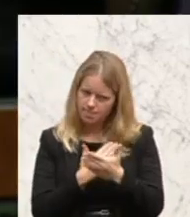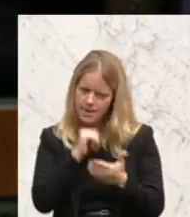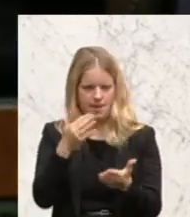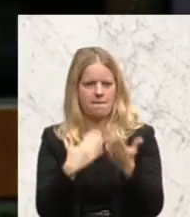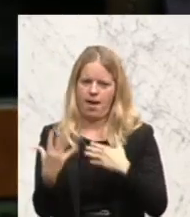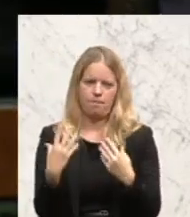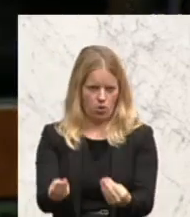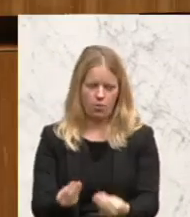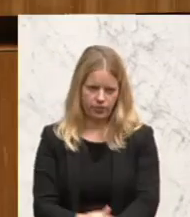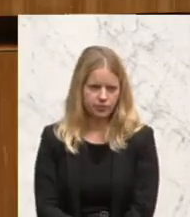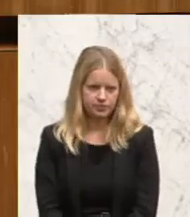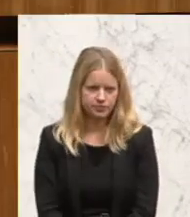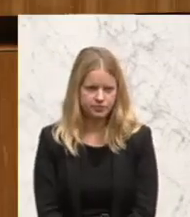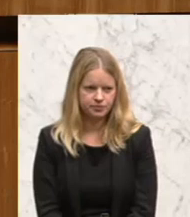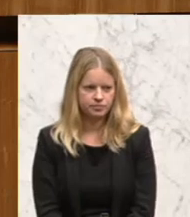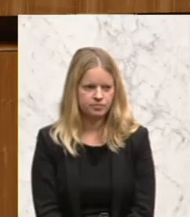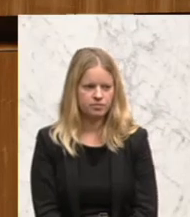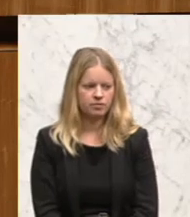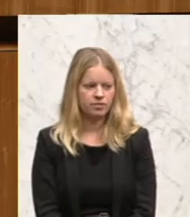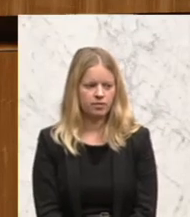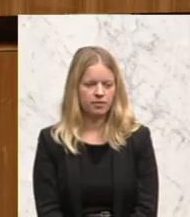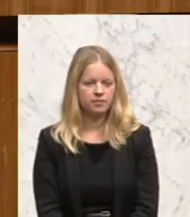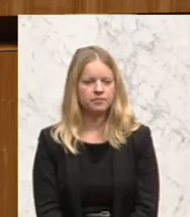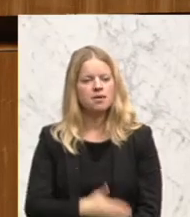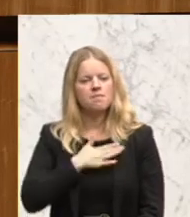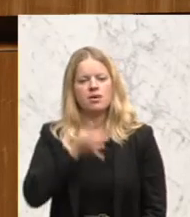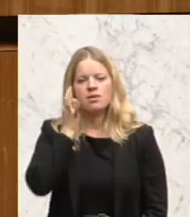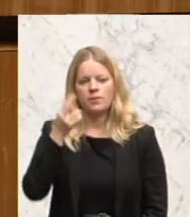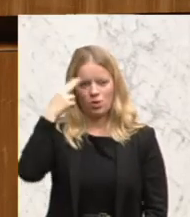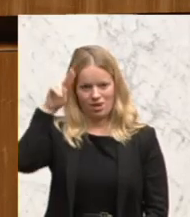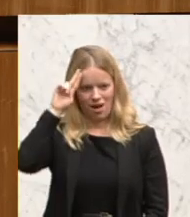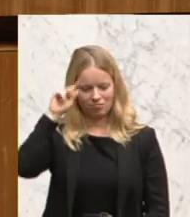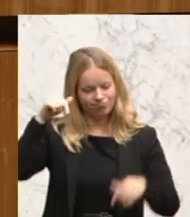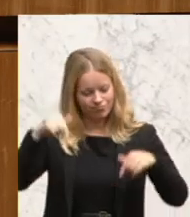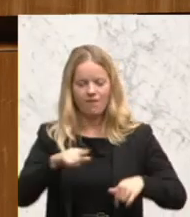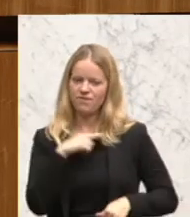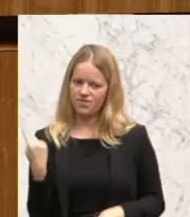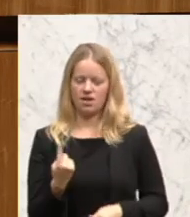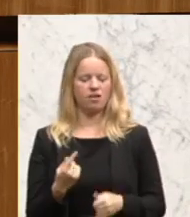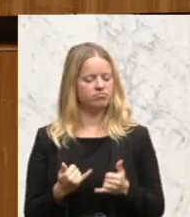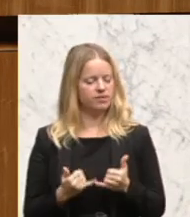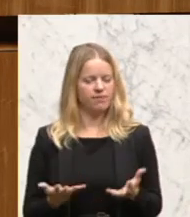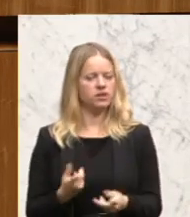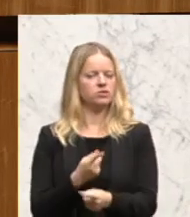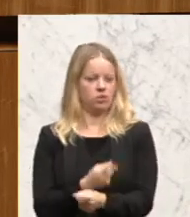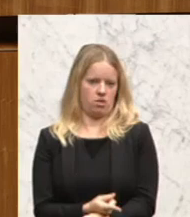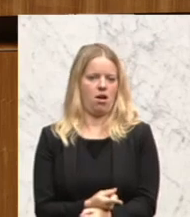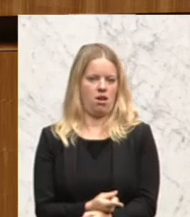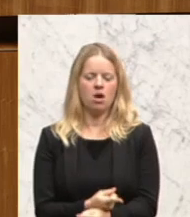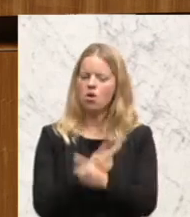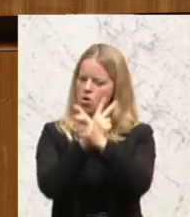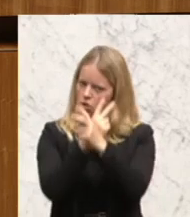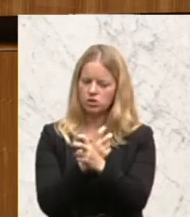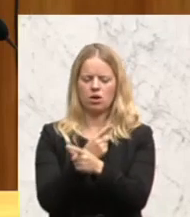Meine Damen und Herren, wir sind neutral. Wir werden die österreichische